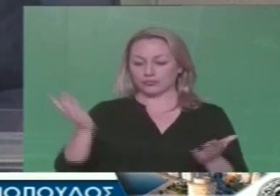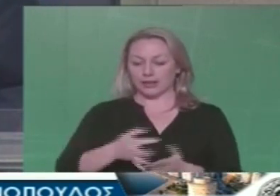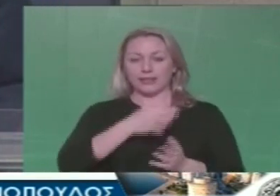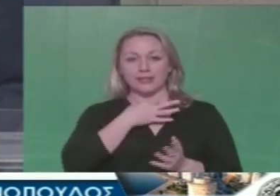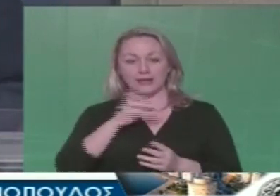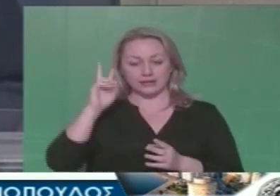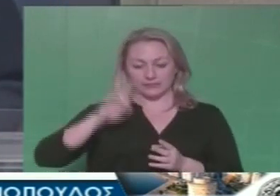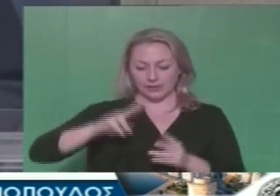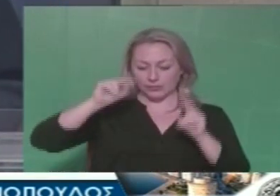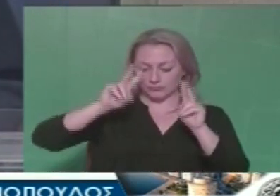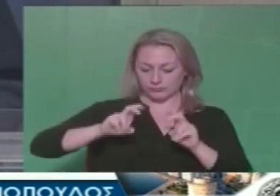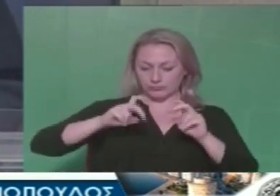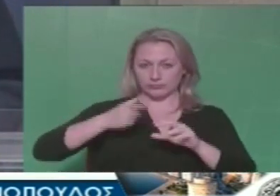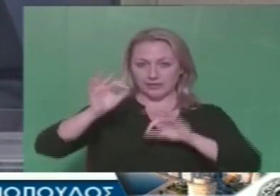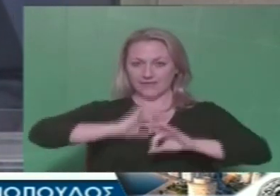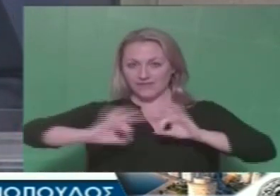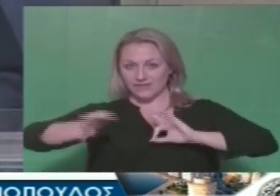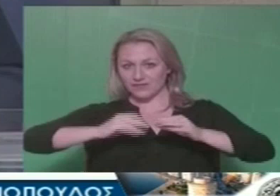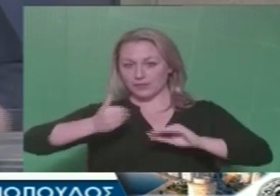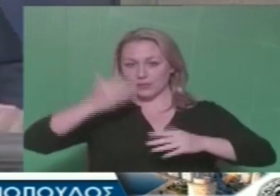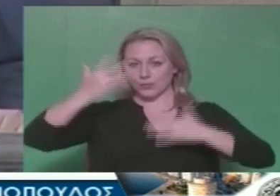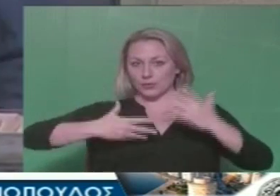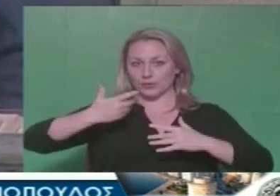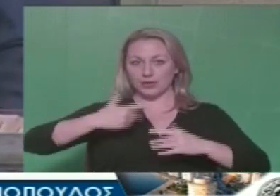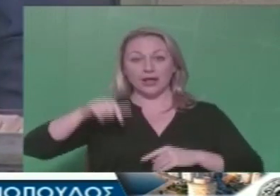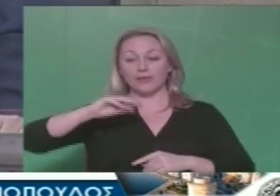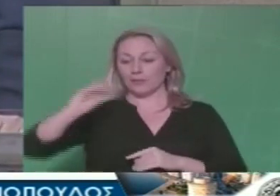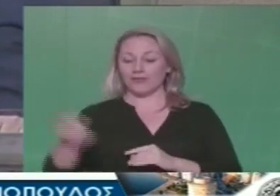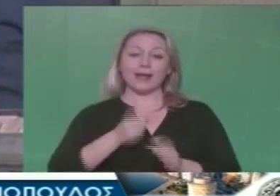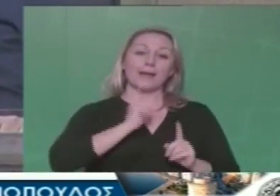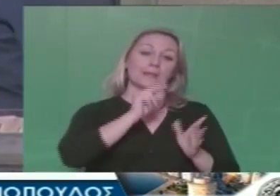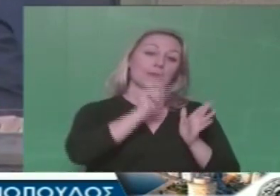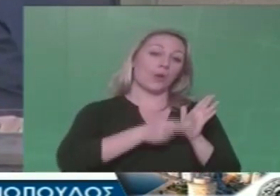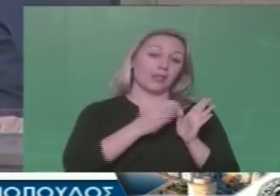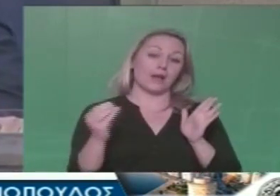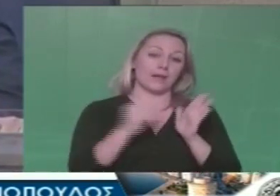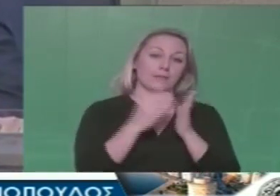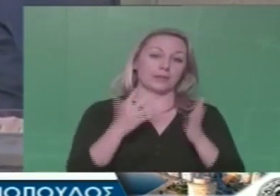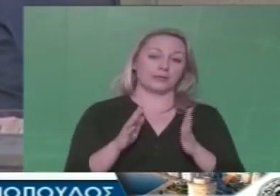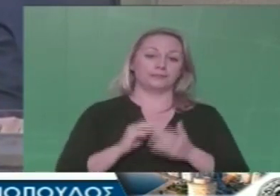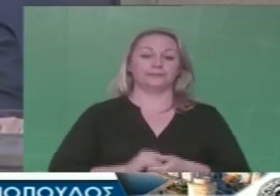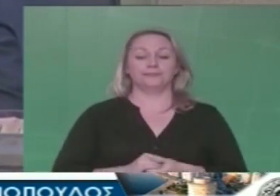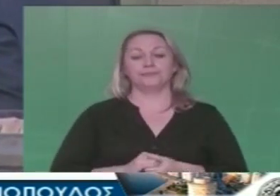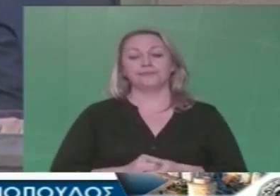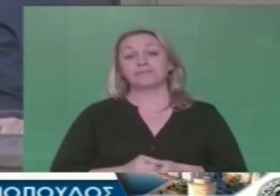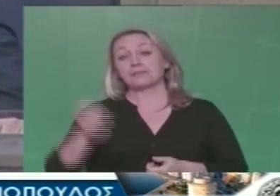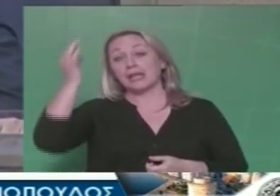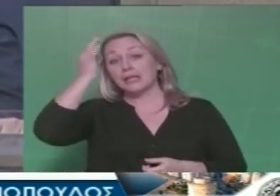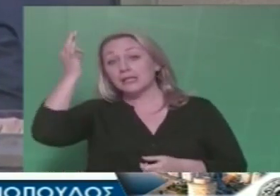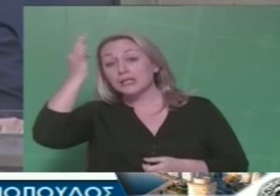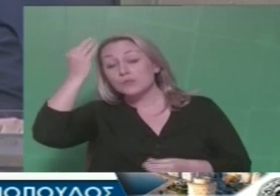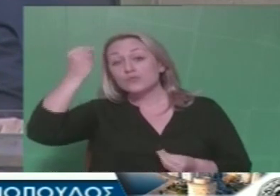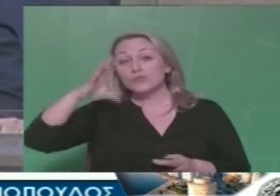ανάγκες των δημοτών του. Είναι άλλωστε μνημονιακή υποχρεώση. Έχουμε την τύχη ή την ατυχία.